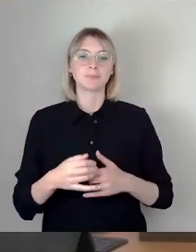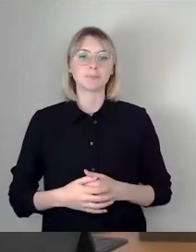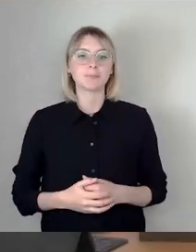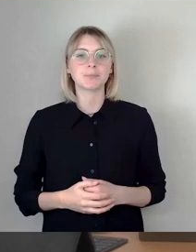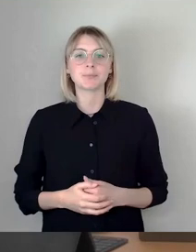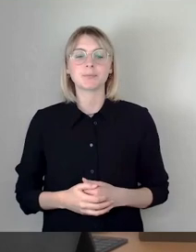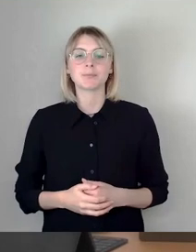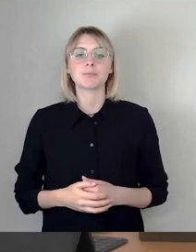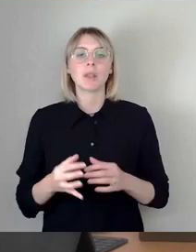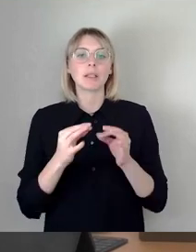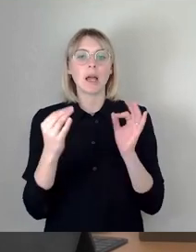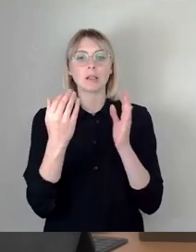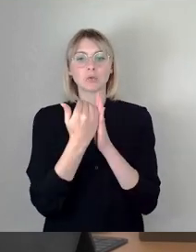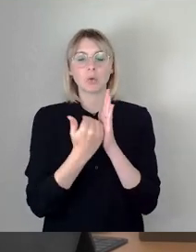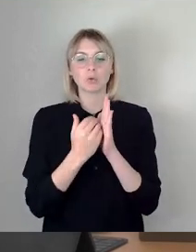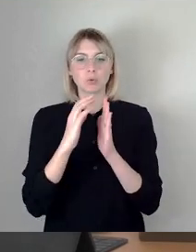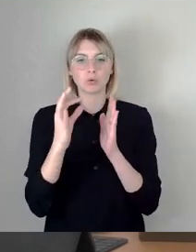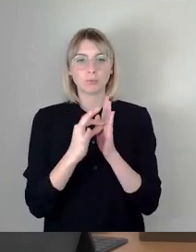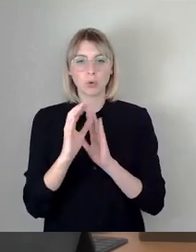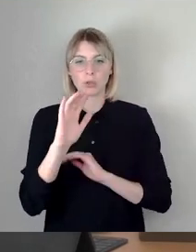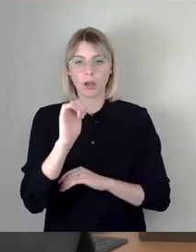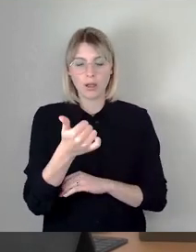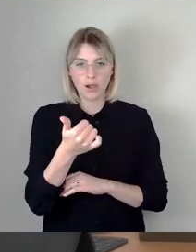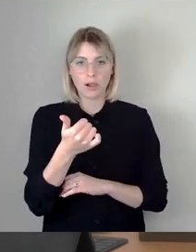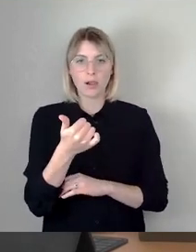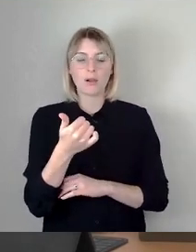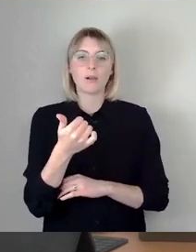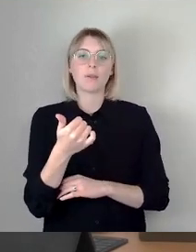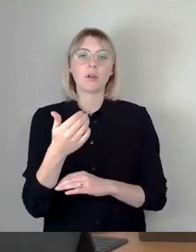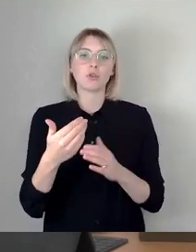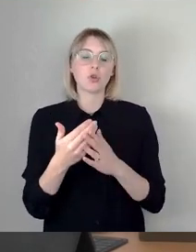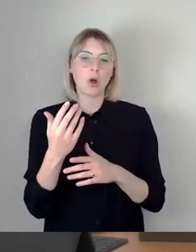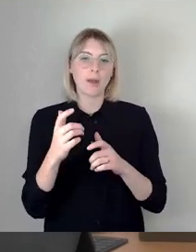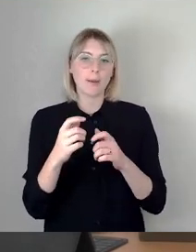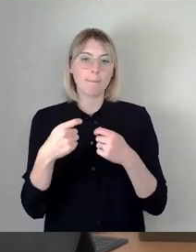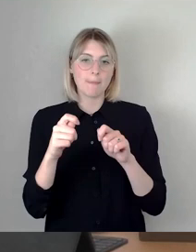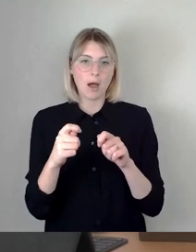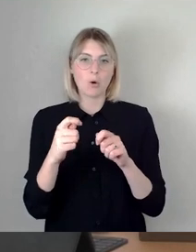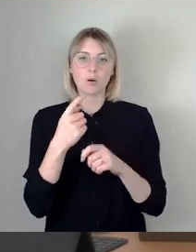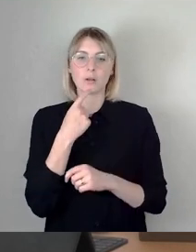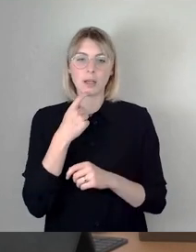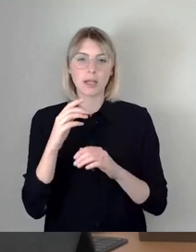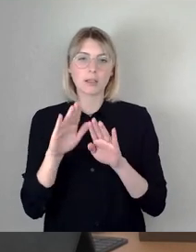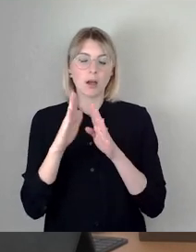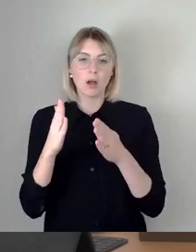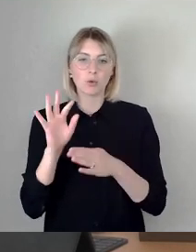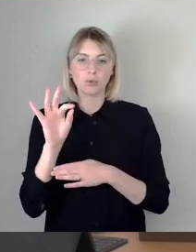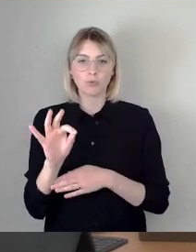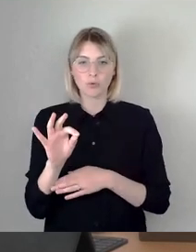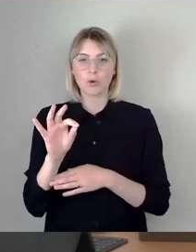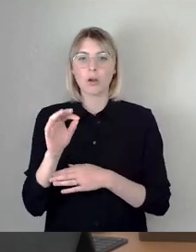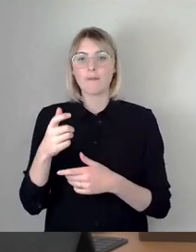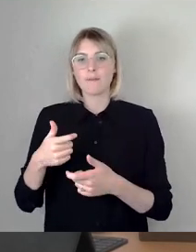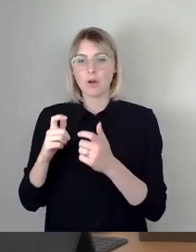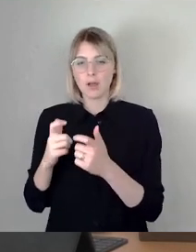Tagesordnungspunkt 11. Hier geht es um das Neubauernes Gerätehaus für die Stadtteilfeuerwehr in Reitzendorf. Wer hier dem